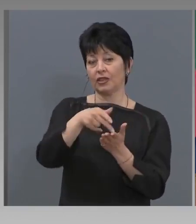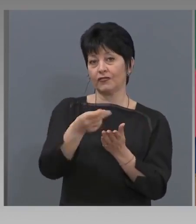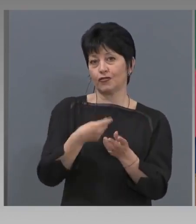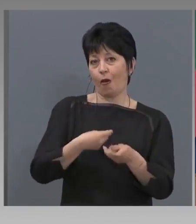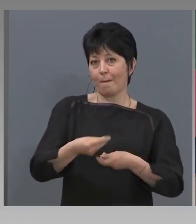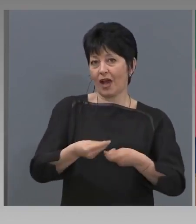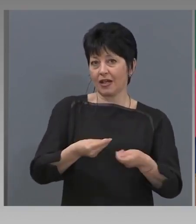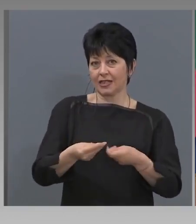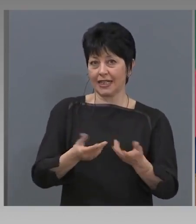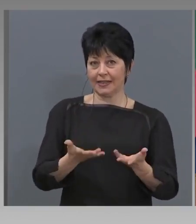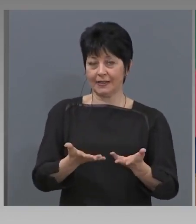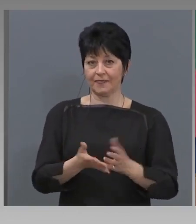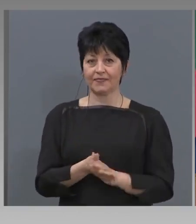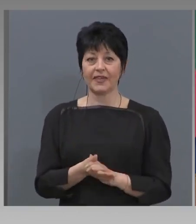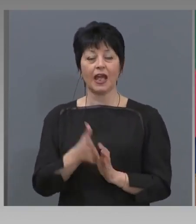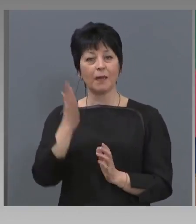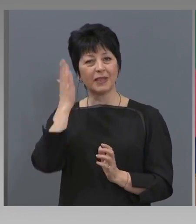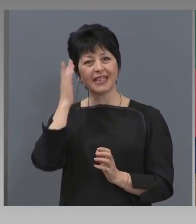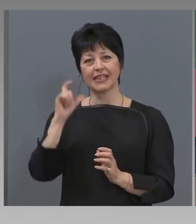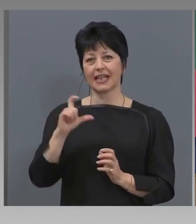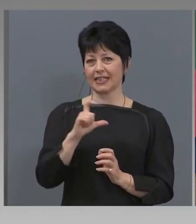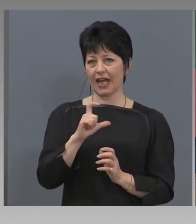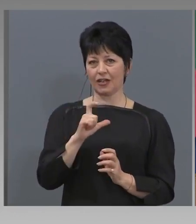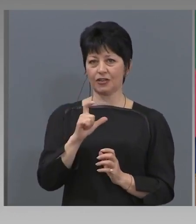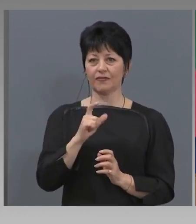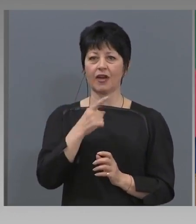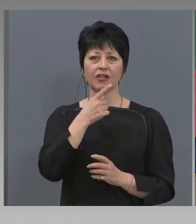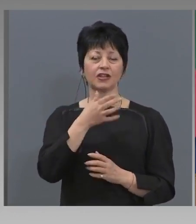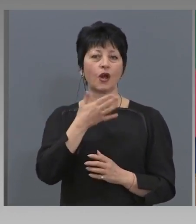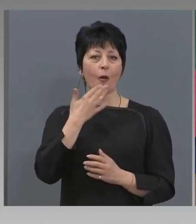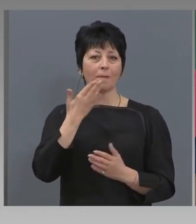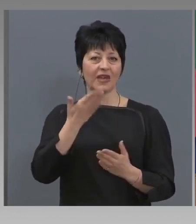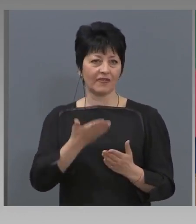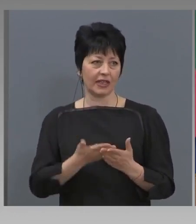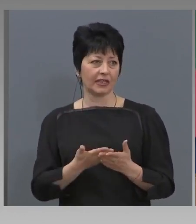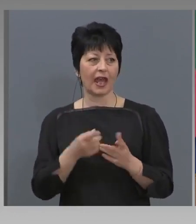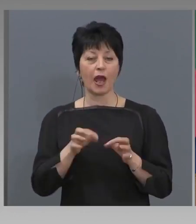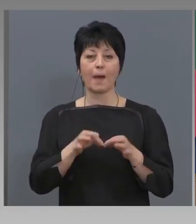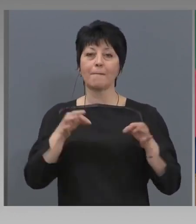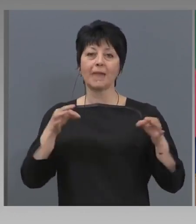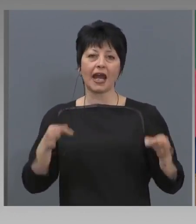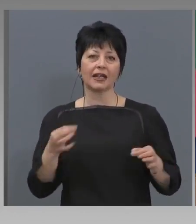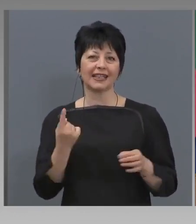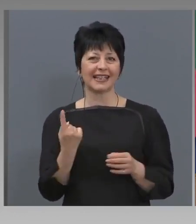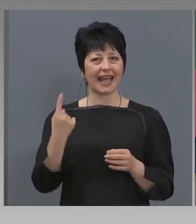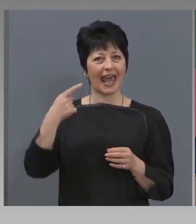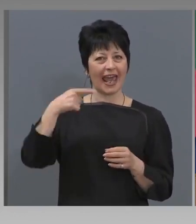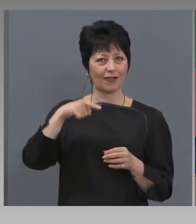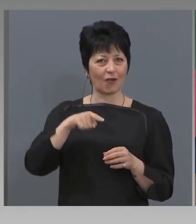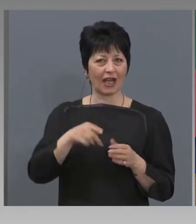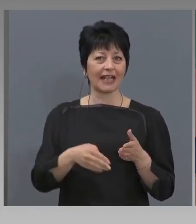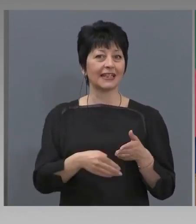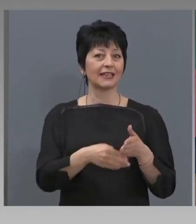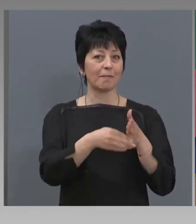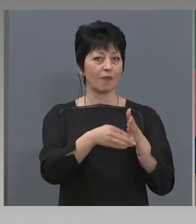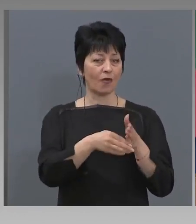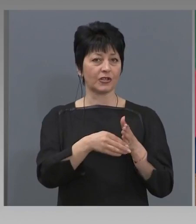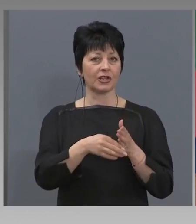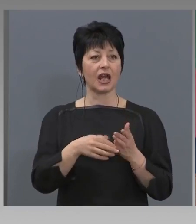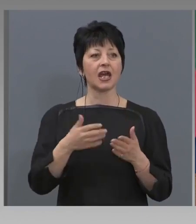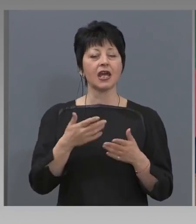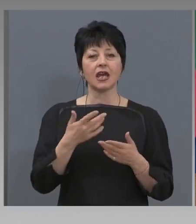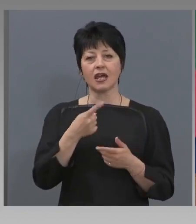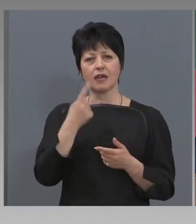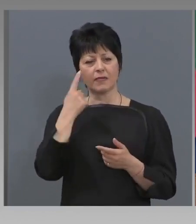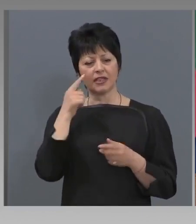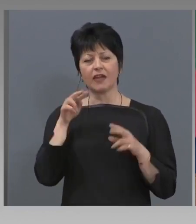Министър Сачева, бихте ли уточнили и мярката, която обявихте. Еднократна помощ казахте, че ще бъде. Имате предвид едно единствено плащане